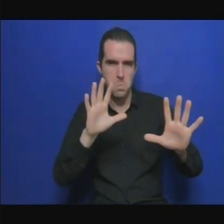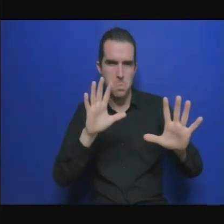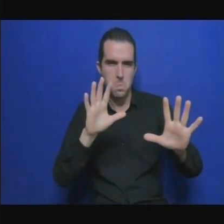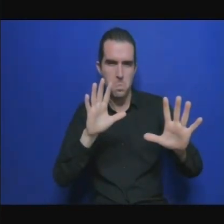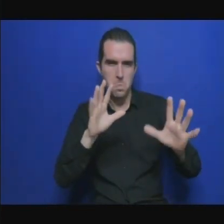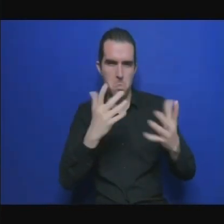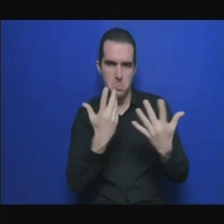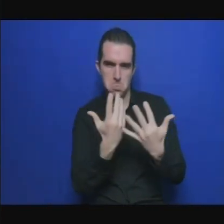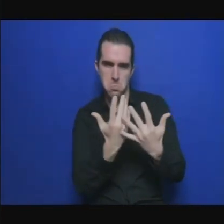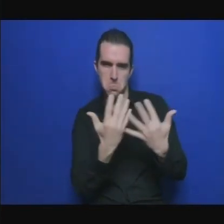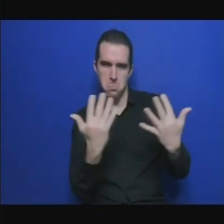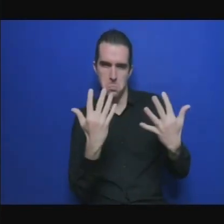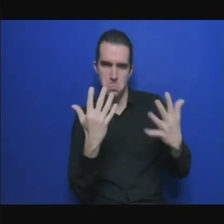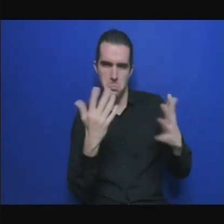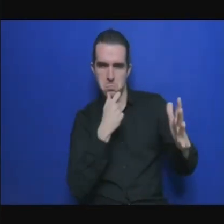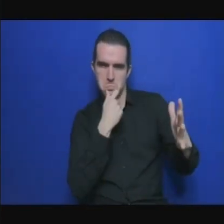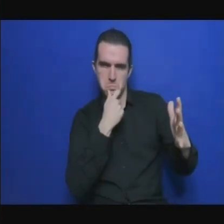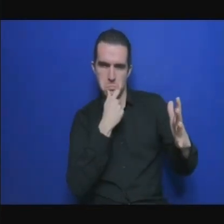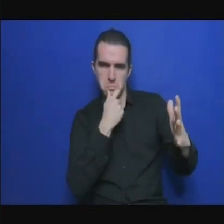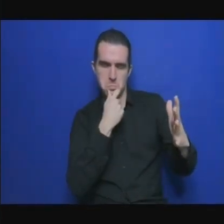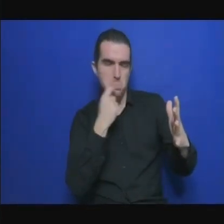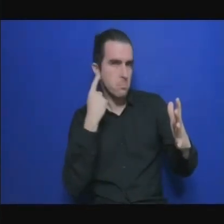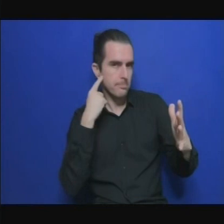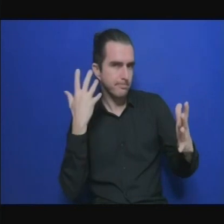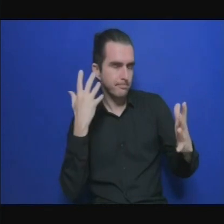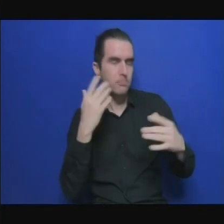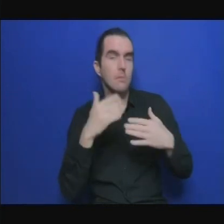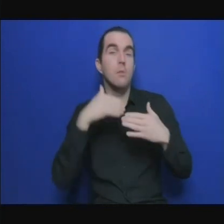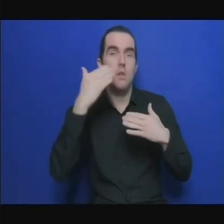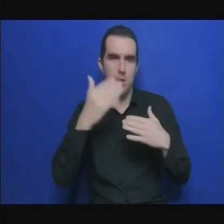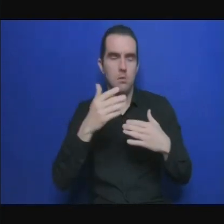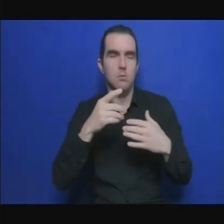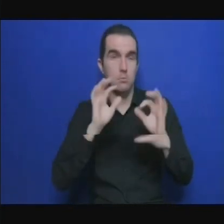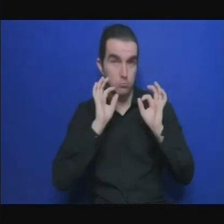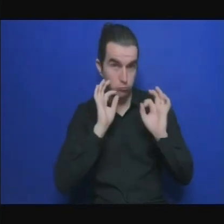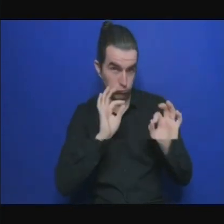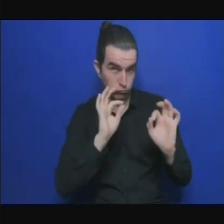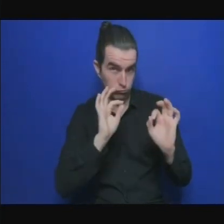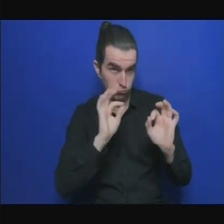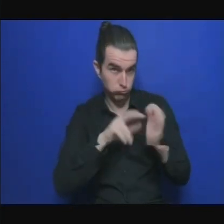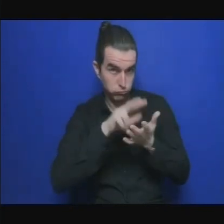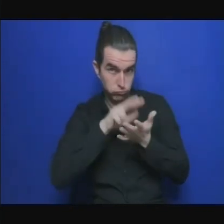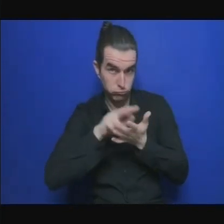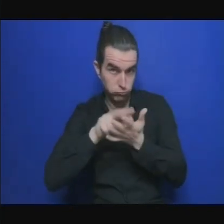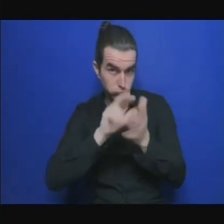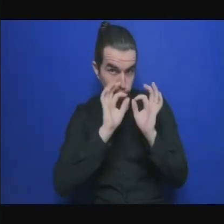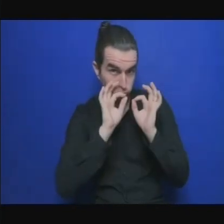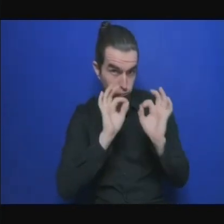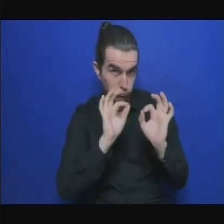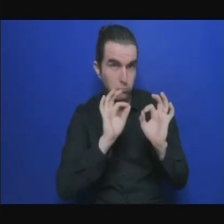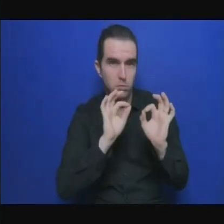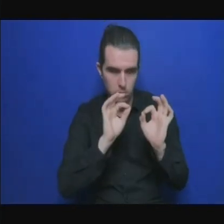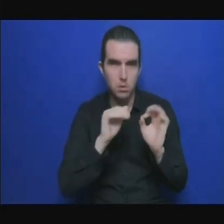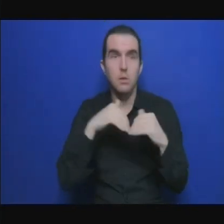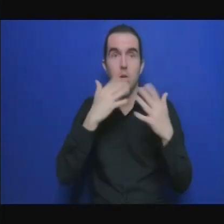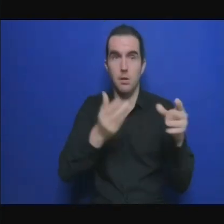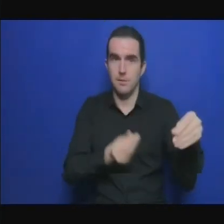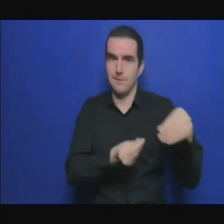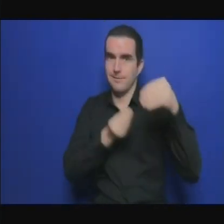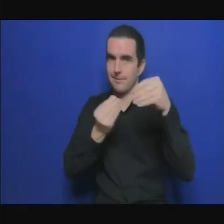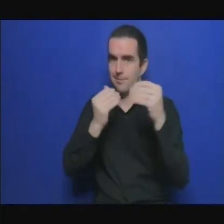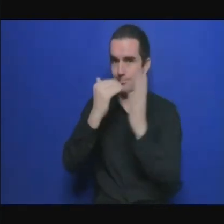référence et c'est là où d'un pays à l'autre on a des difficultés et surtout en Afrique on a beaucoup de difficultés pour calculer ces situations de